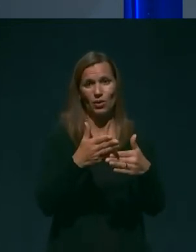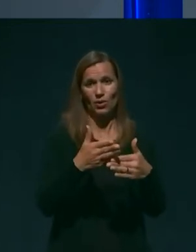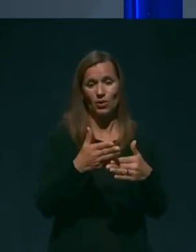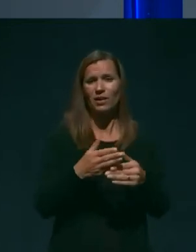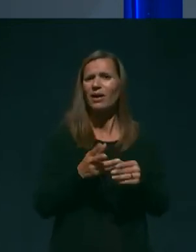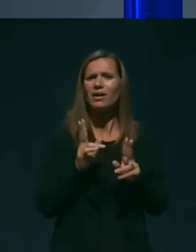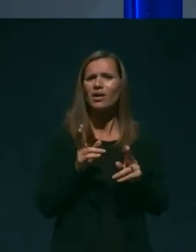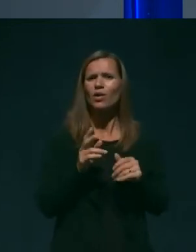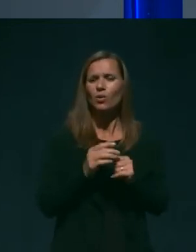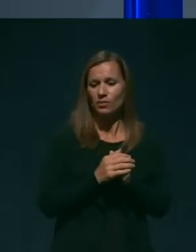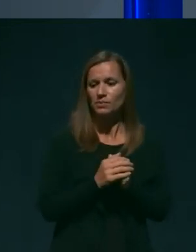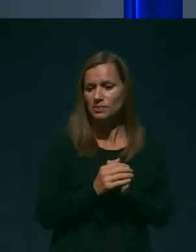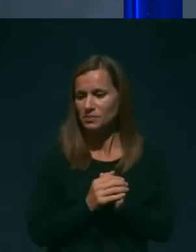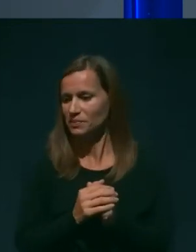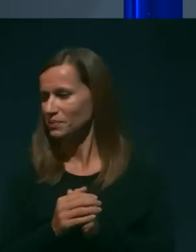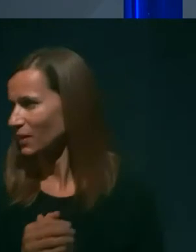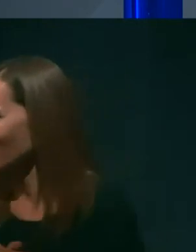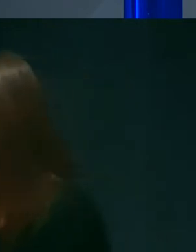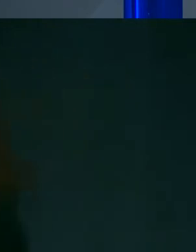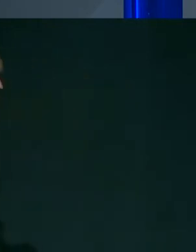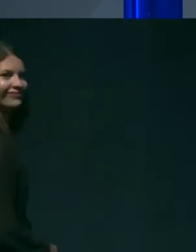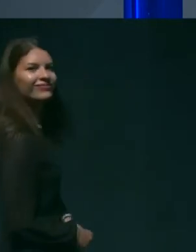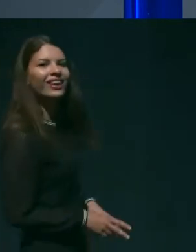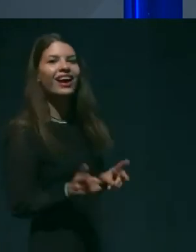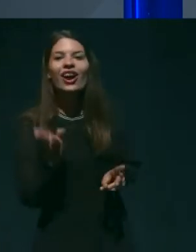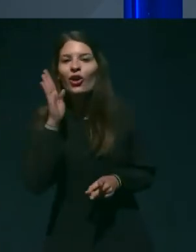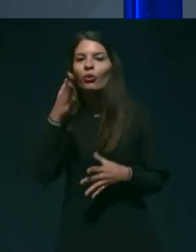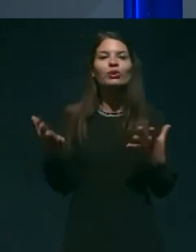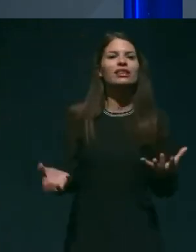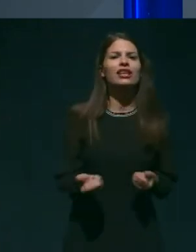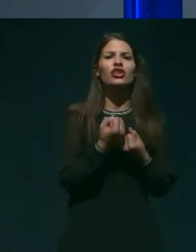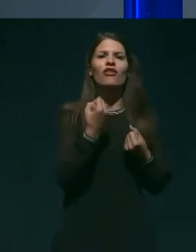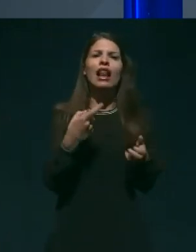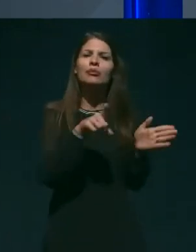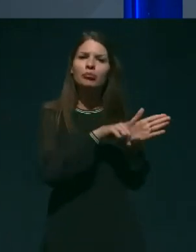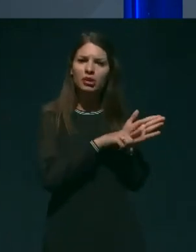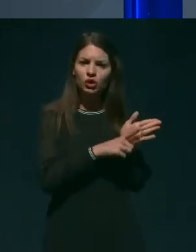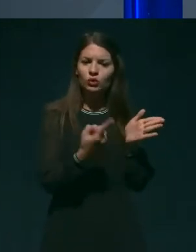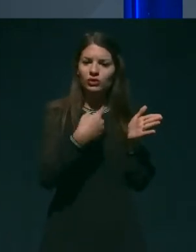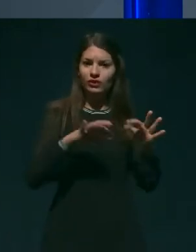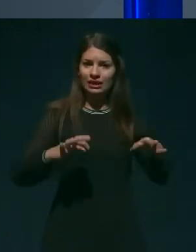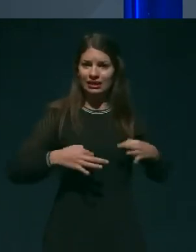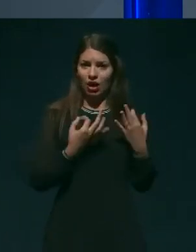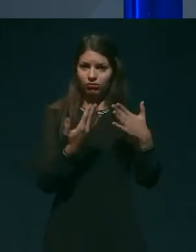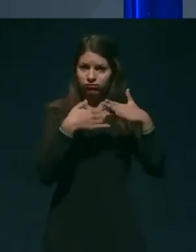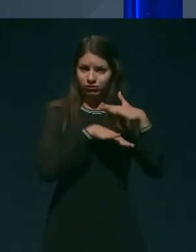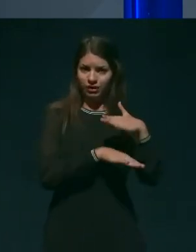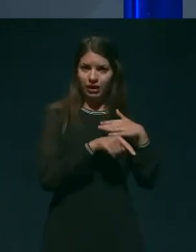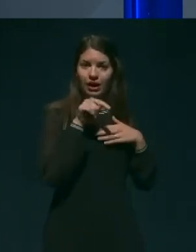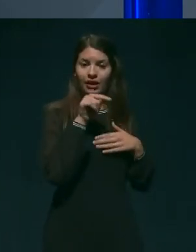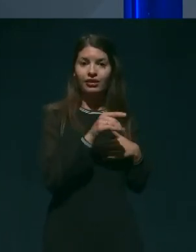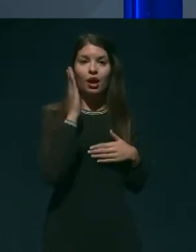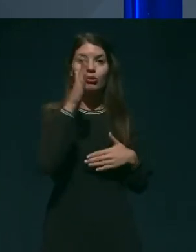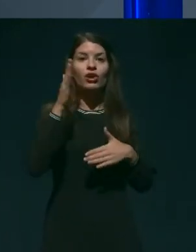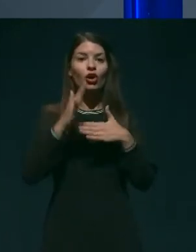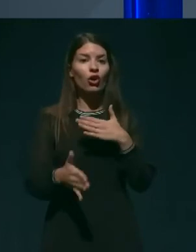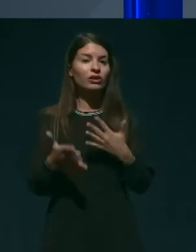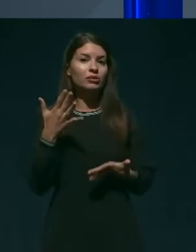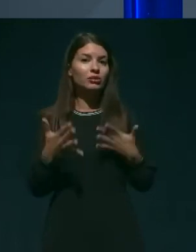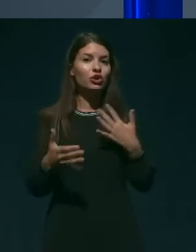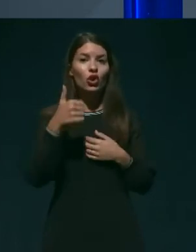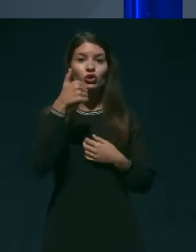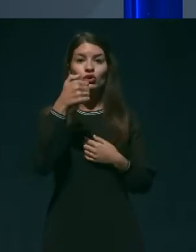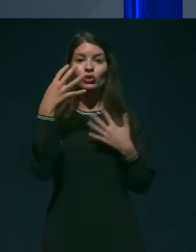reševali minus v zdravstveni blagajni po trenutnih ocenah, ga bo konec leta nekje okrog 129 milijonov? Boste